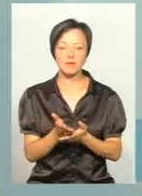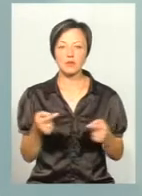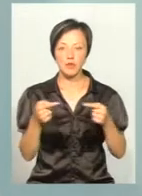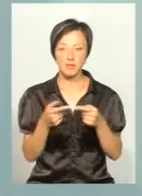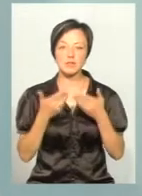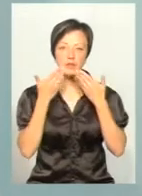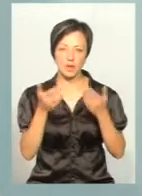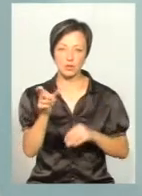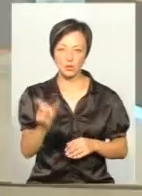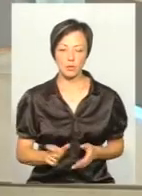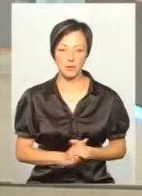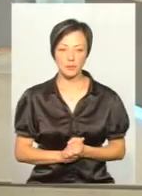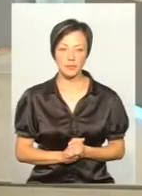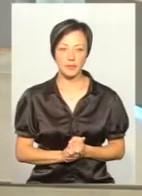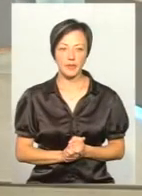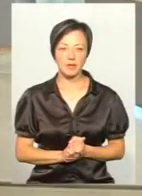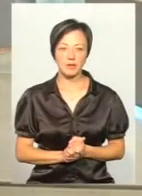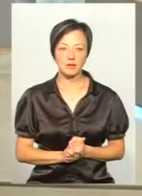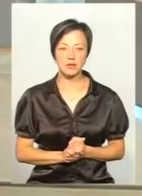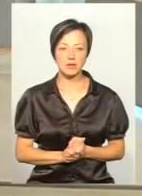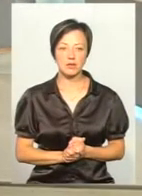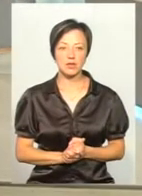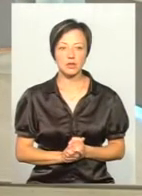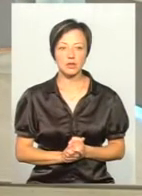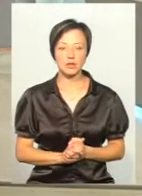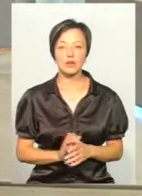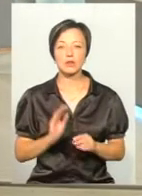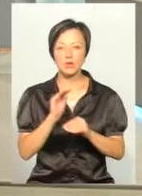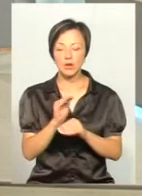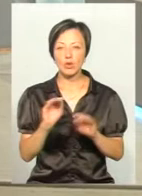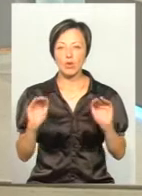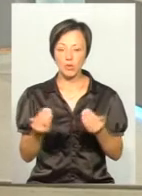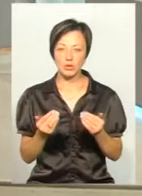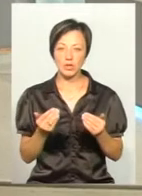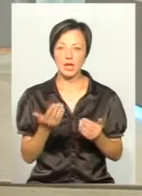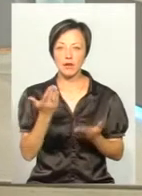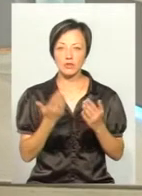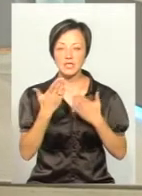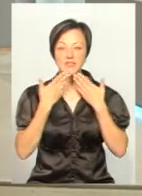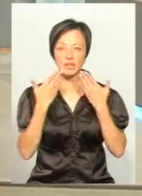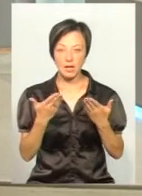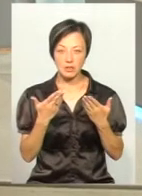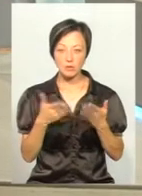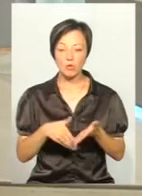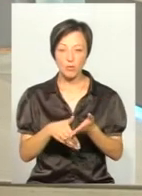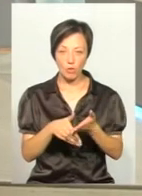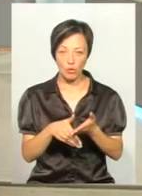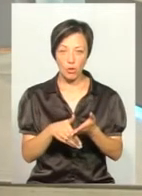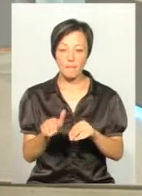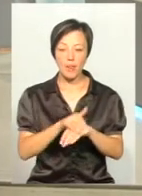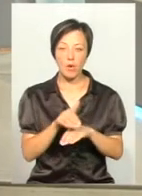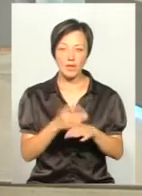якого звертається особа. І я дуже в свою чергу теж хотіла би сказати, що якщо ви звертаєтеся з допомогою до